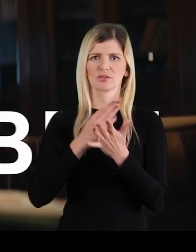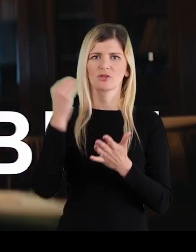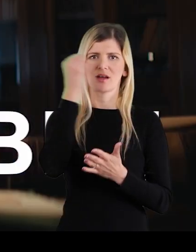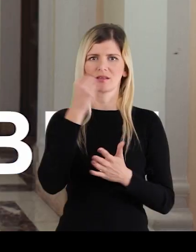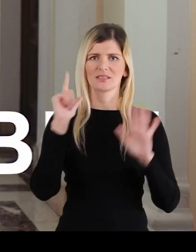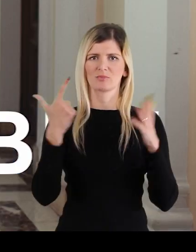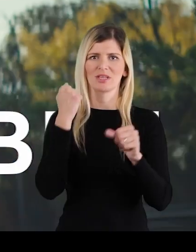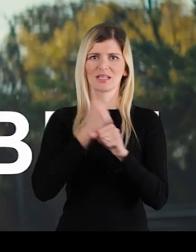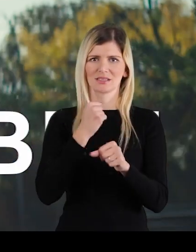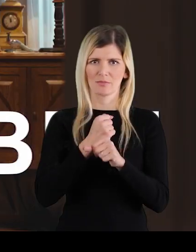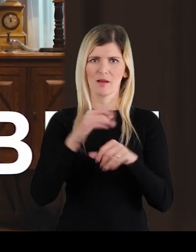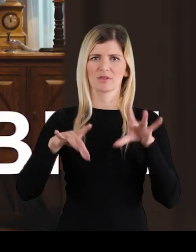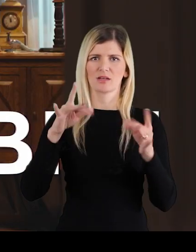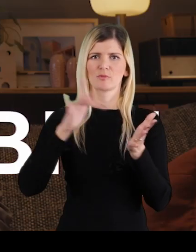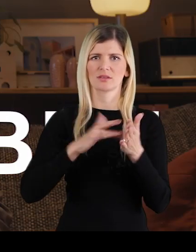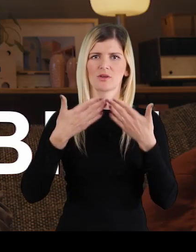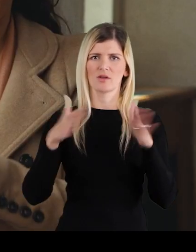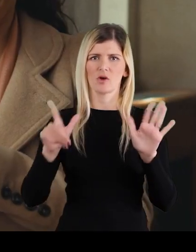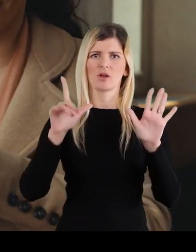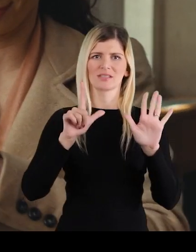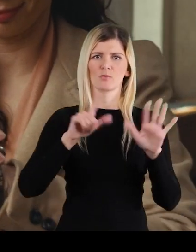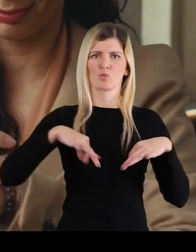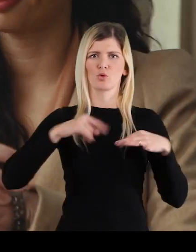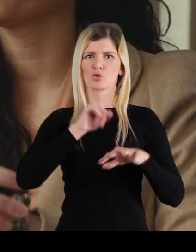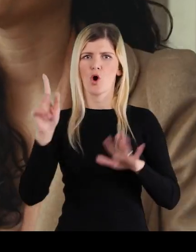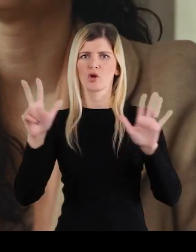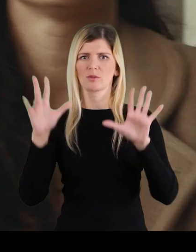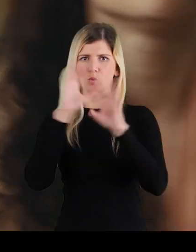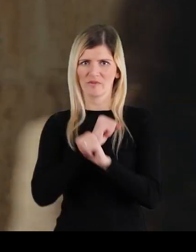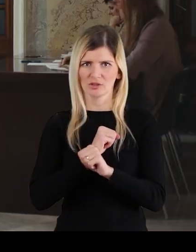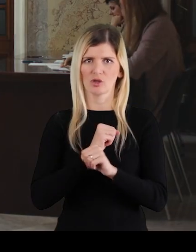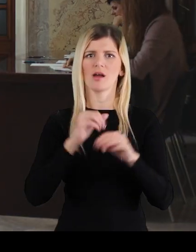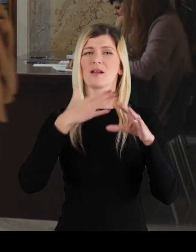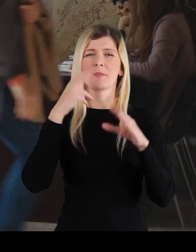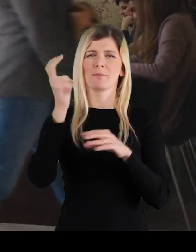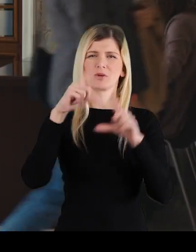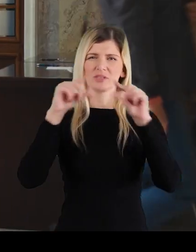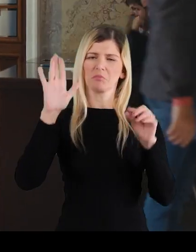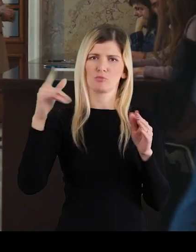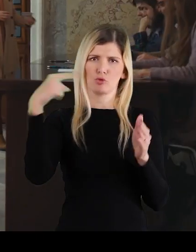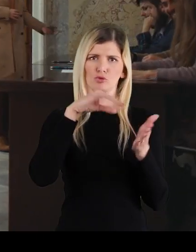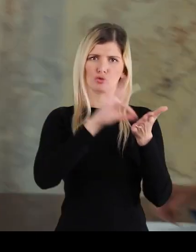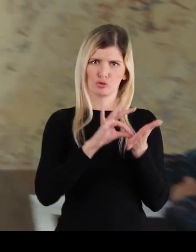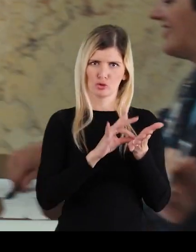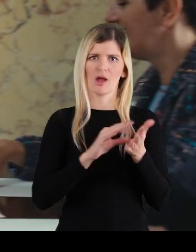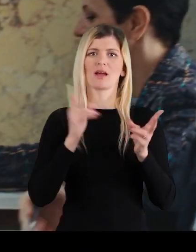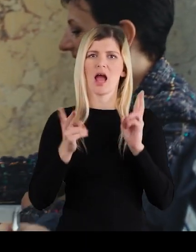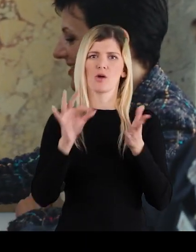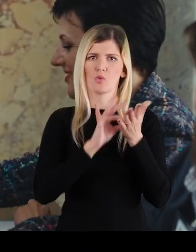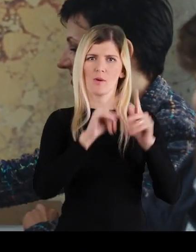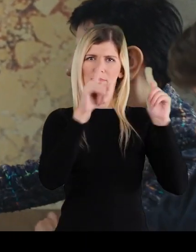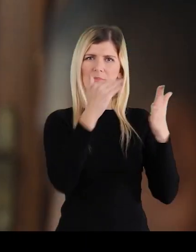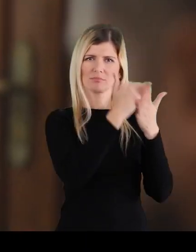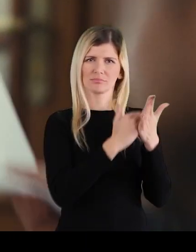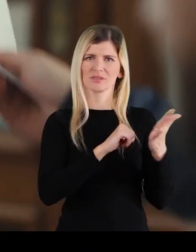Парламентарните избори ще се проведат в неделя 17 декември. Избирателните секции са отворени от 7 до 20 часа. Можете да гласувате и без покана за гласуване.